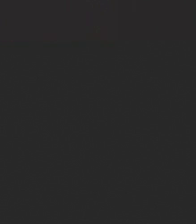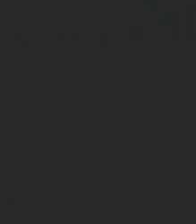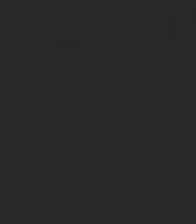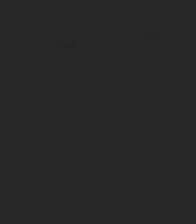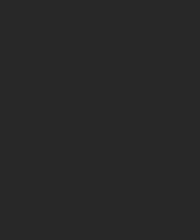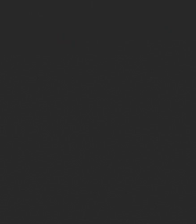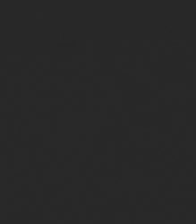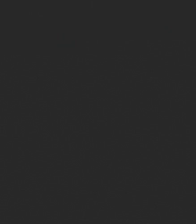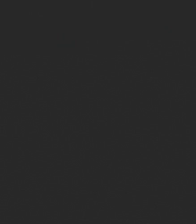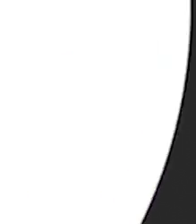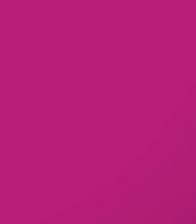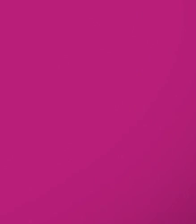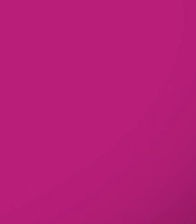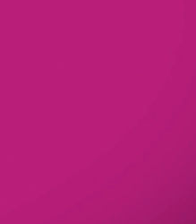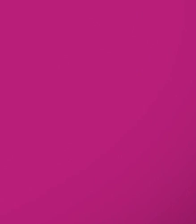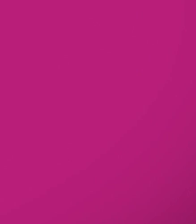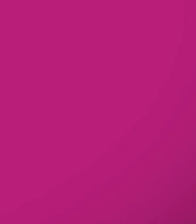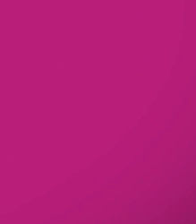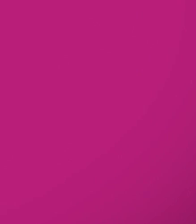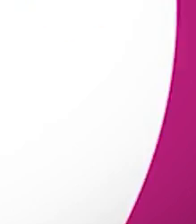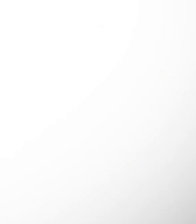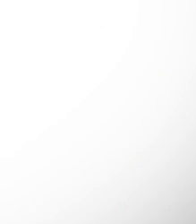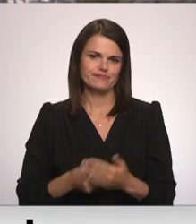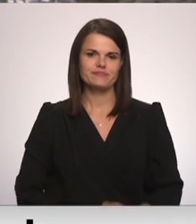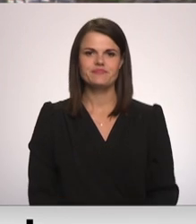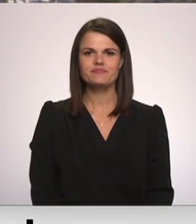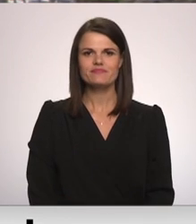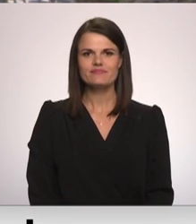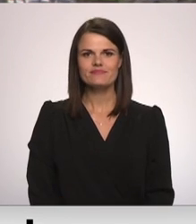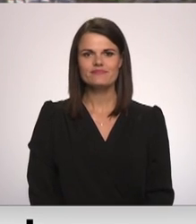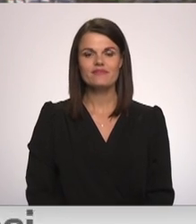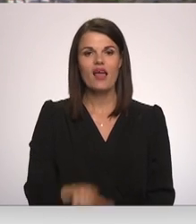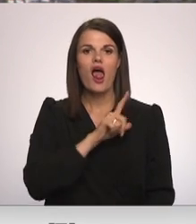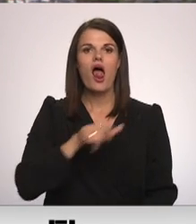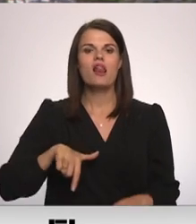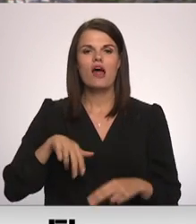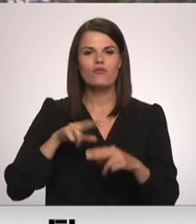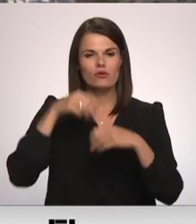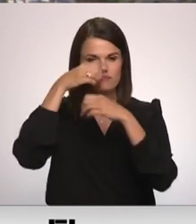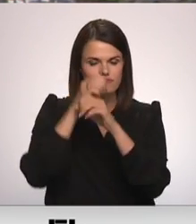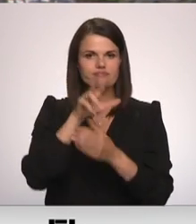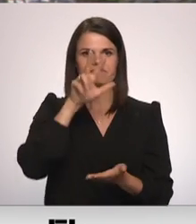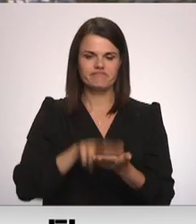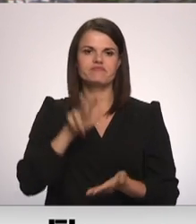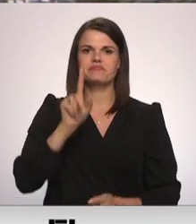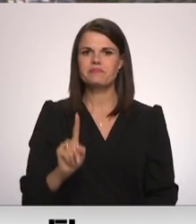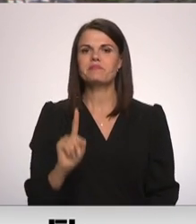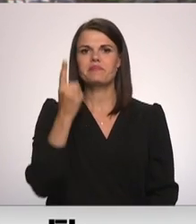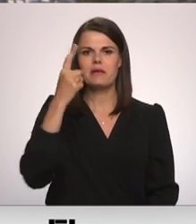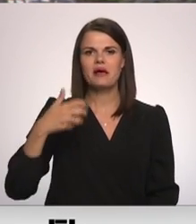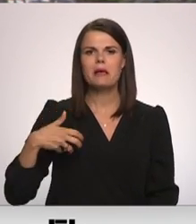Re, visi ēters ir te! Latvijā laboratoriski apstiprināts pirmais